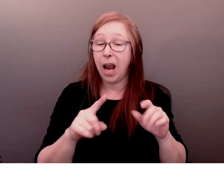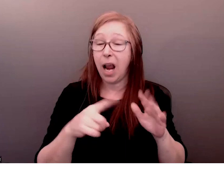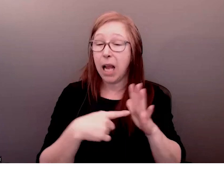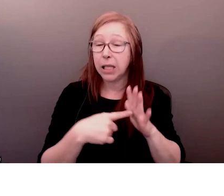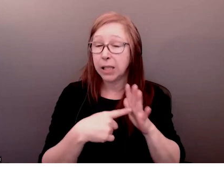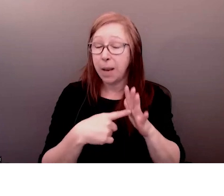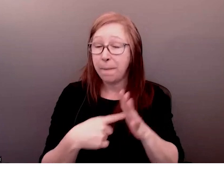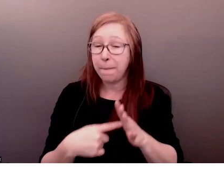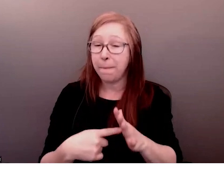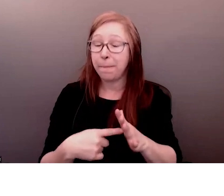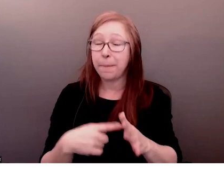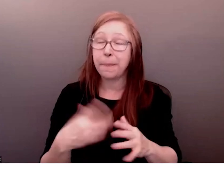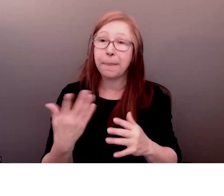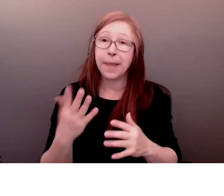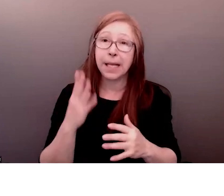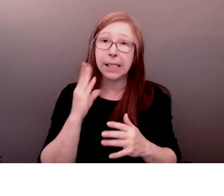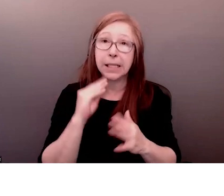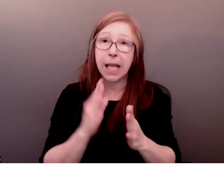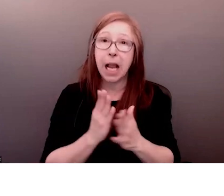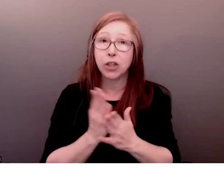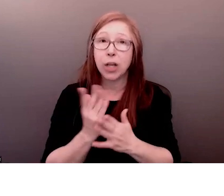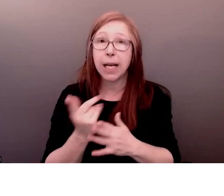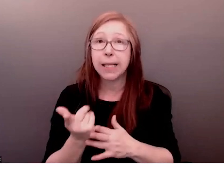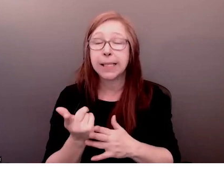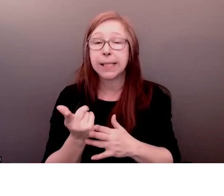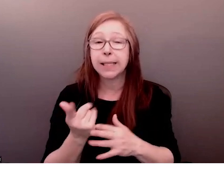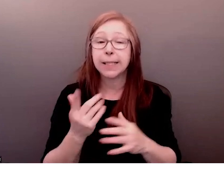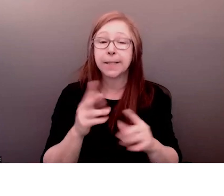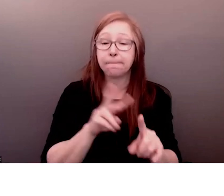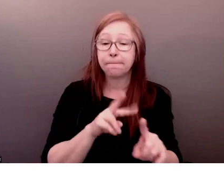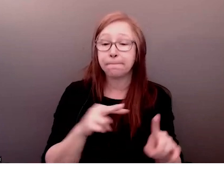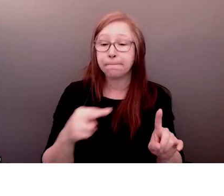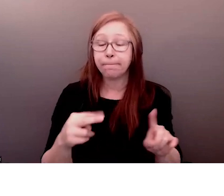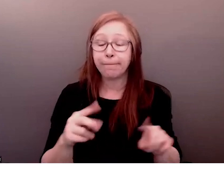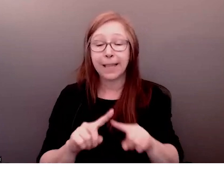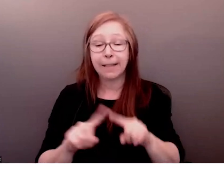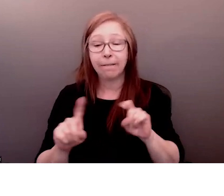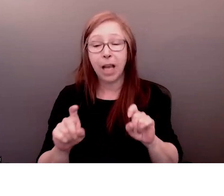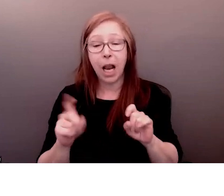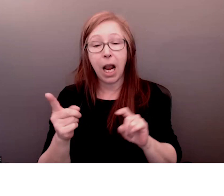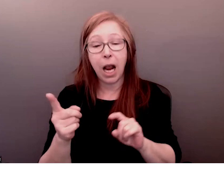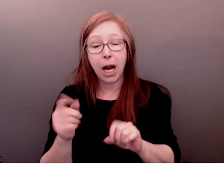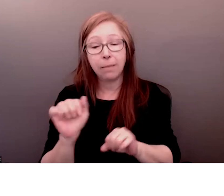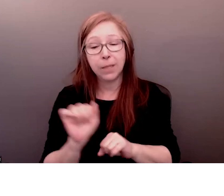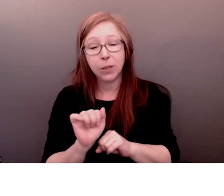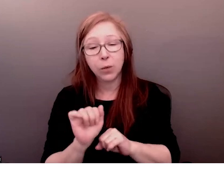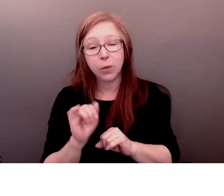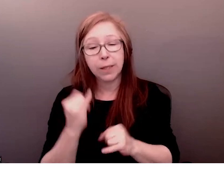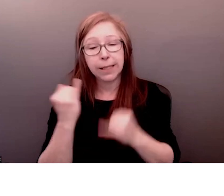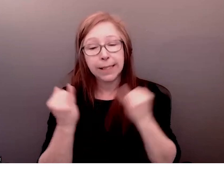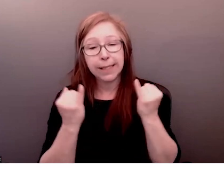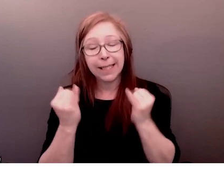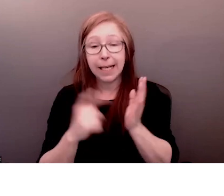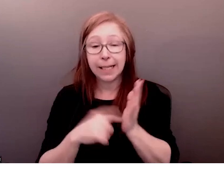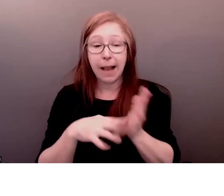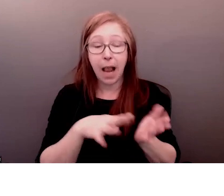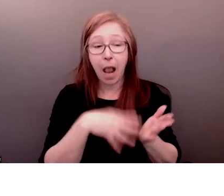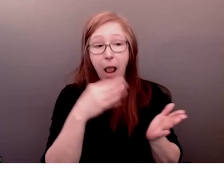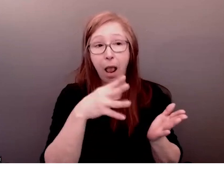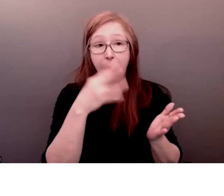convient pas ce qui'est utiliser des mots des images ou l'enregistrement de cet événement lié aux